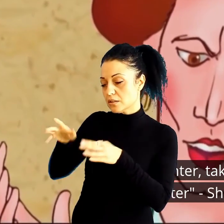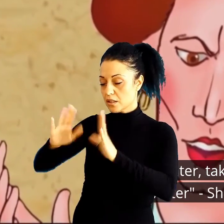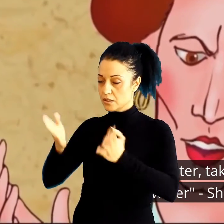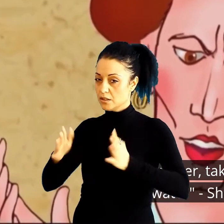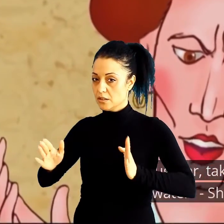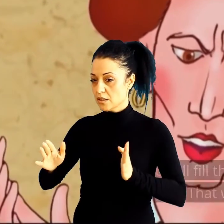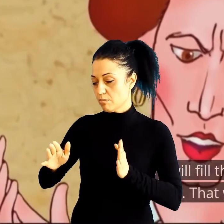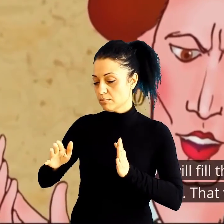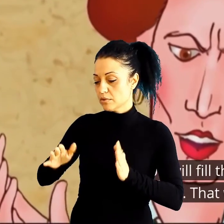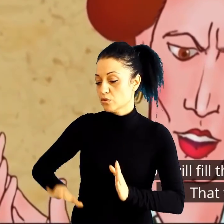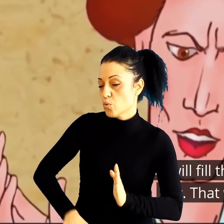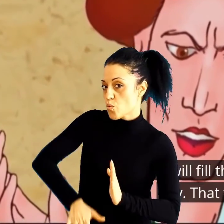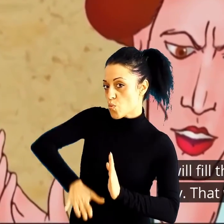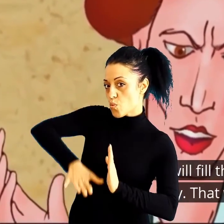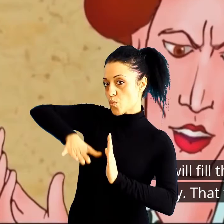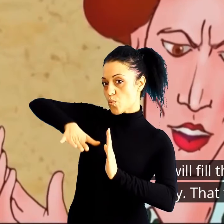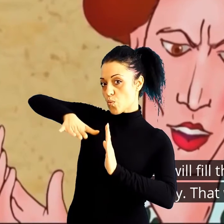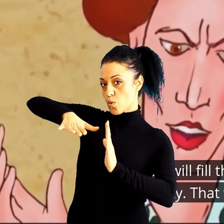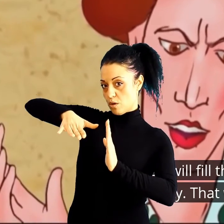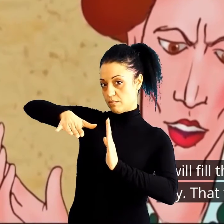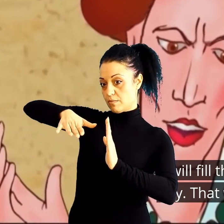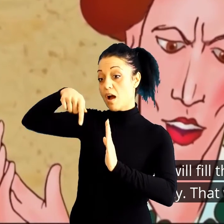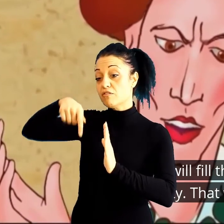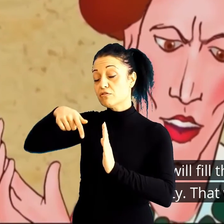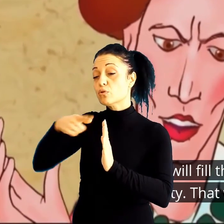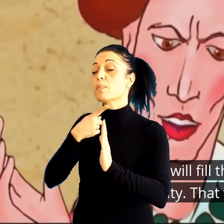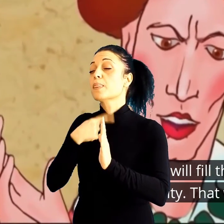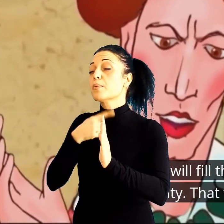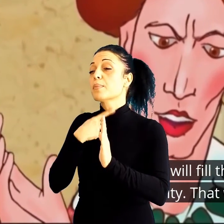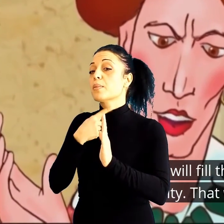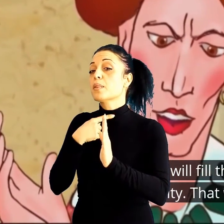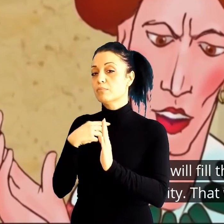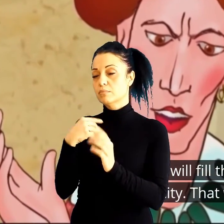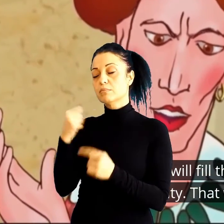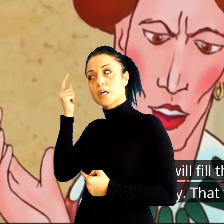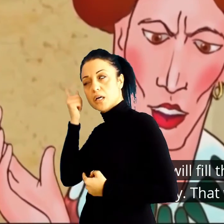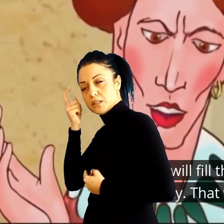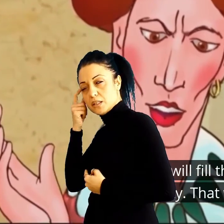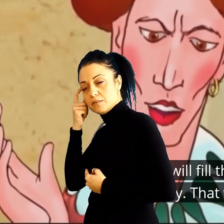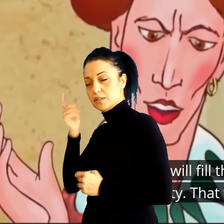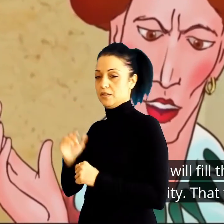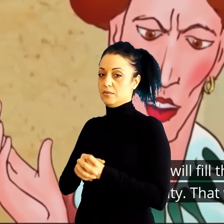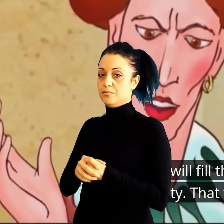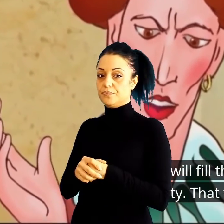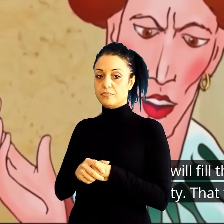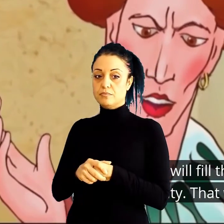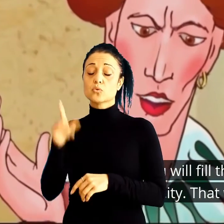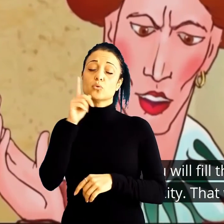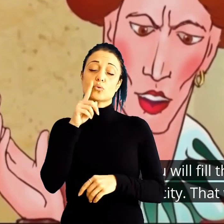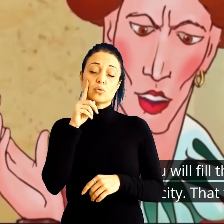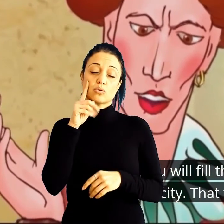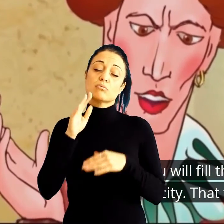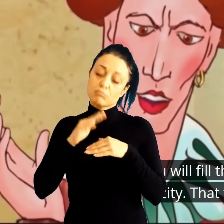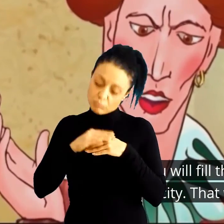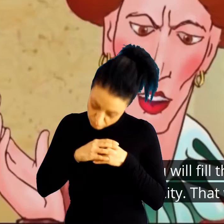кога се стемнило. Ке наполниш вода на она чешма надвор од градот. Та вода е